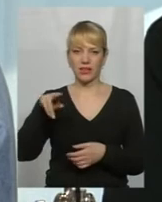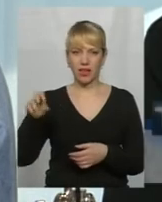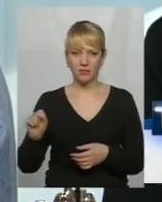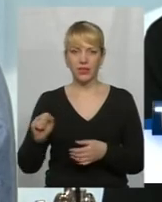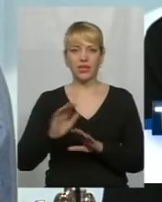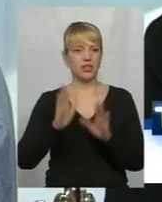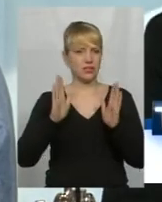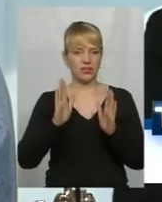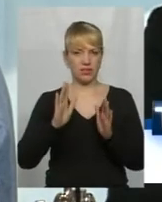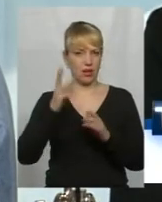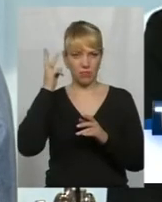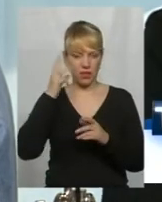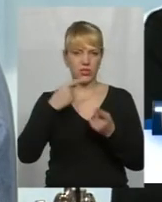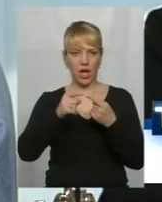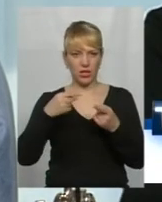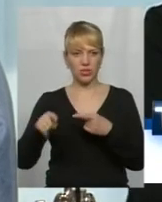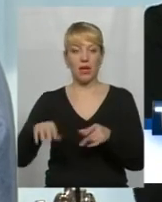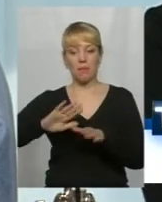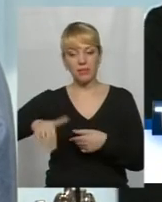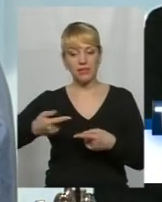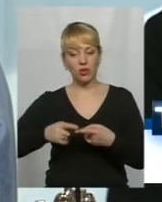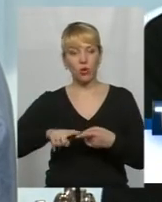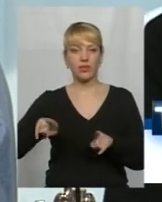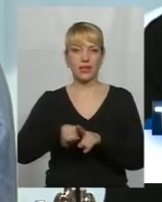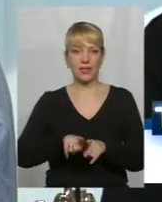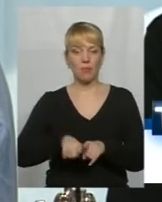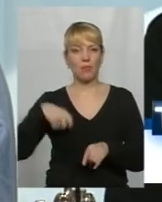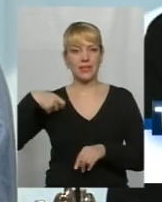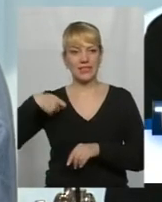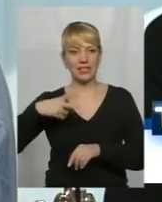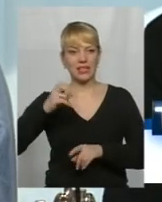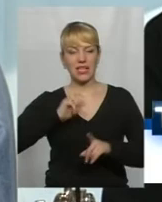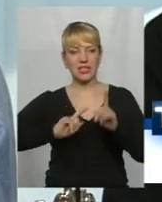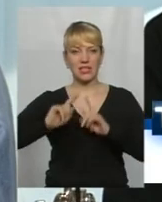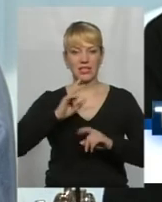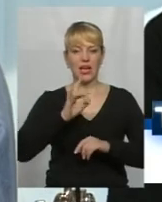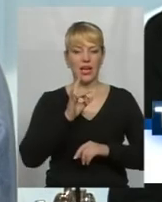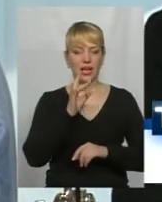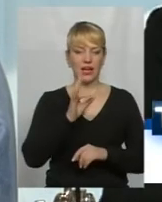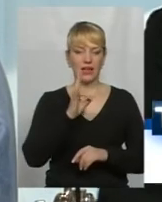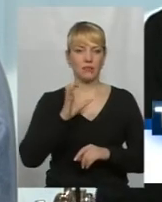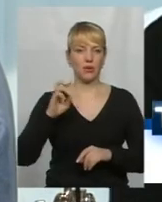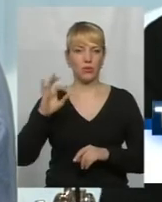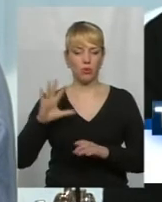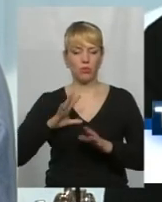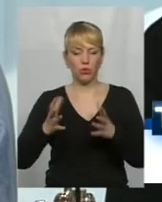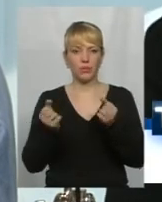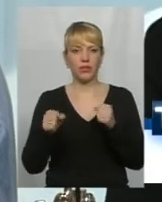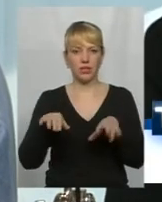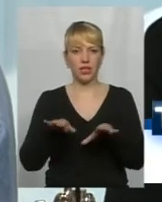не тільки Хмельницької, а й все-таки після того, так само президентом на засідній РНБО було оголошено і прийнято рішення